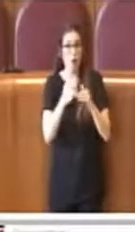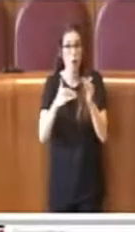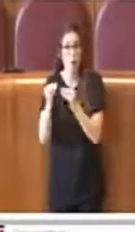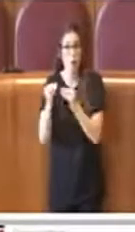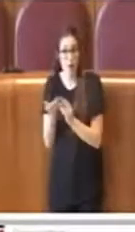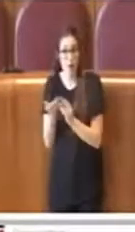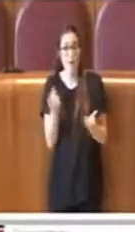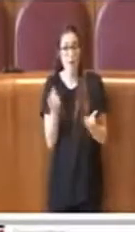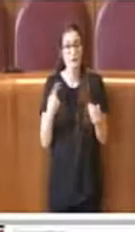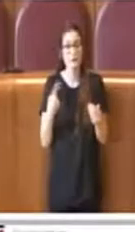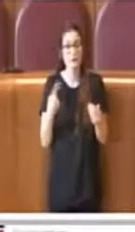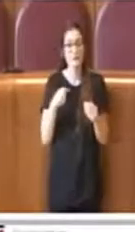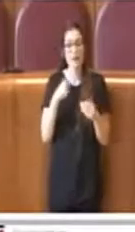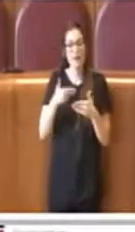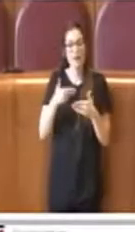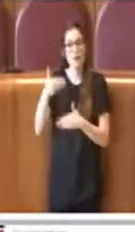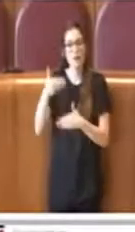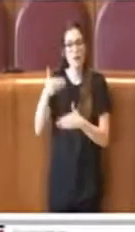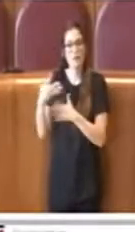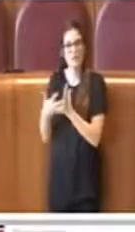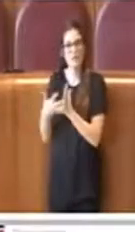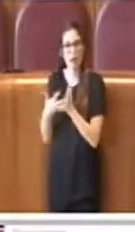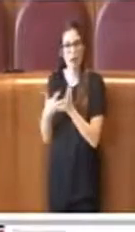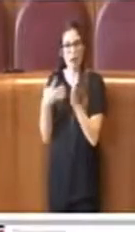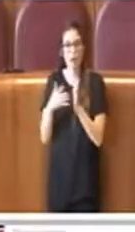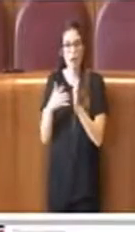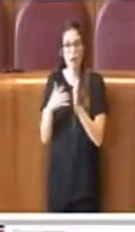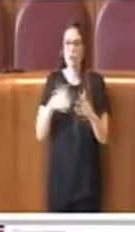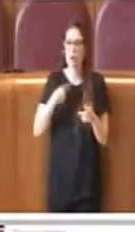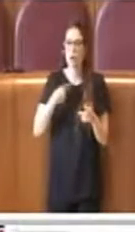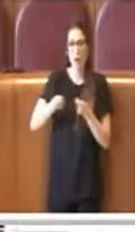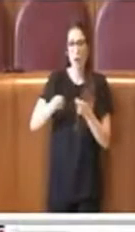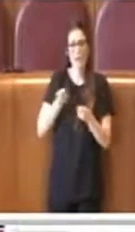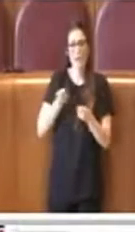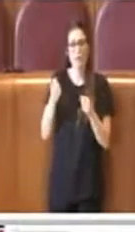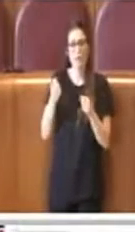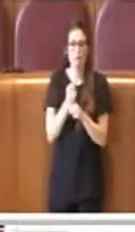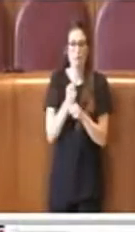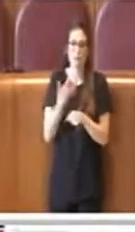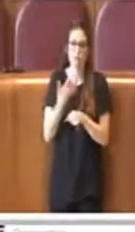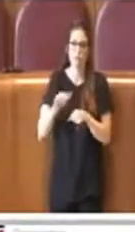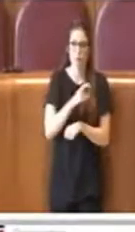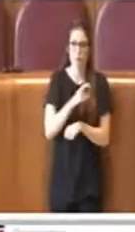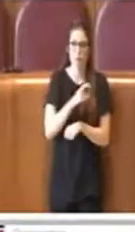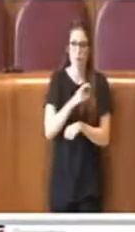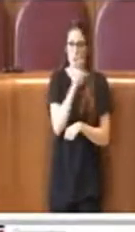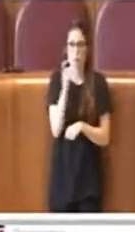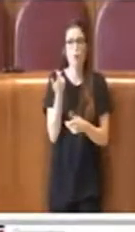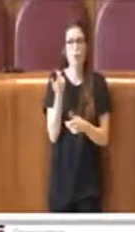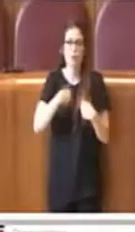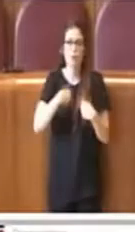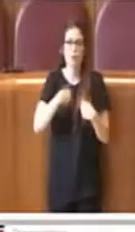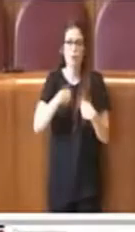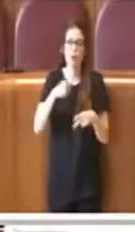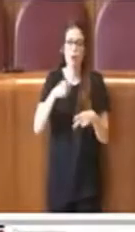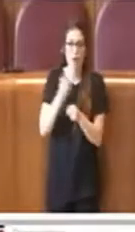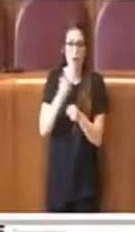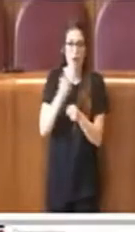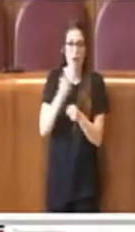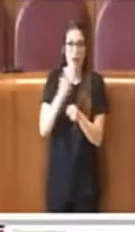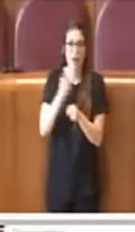dagli ostacoli su cui noi come amministrazione stiamo lavorando dal primo giorno e su cui certamente tutti dovremo ancora lavorare molto.